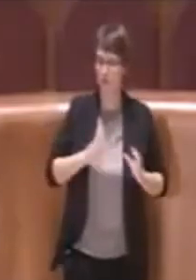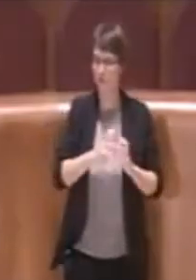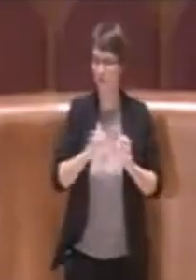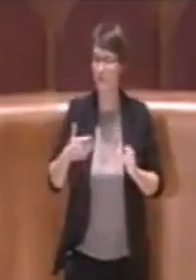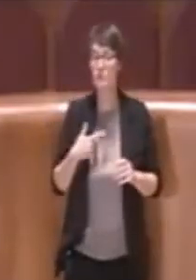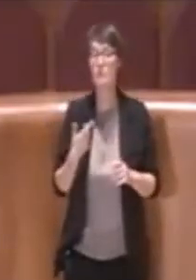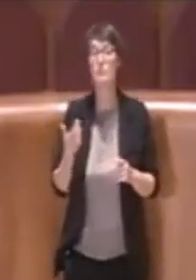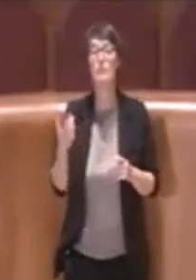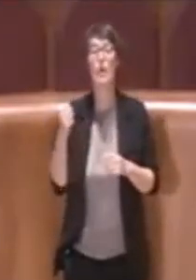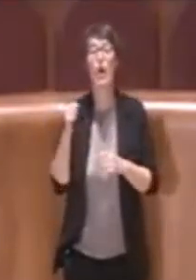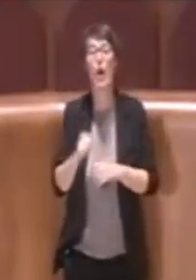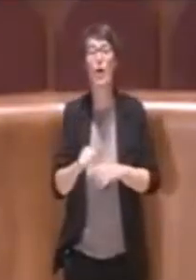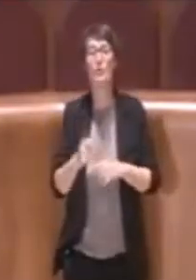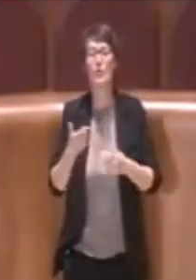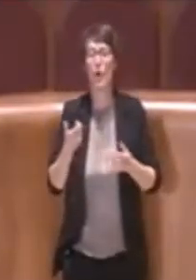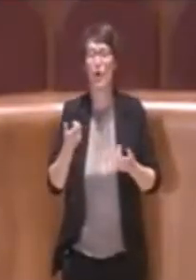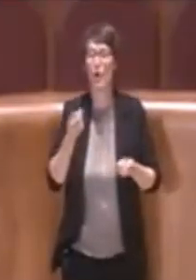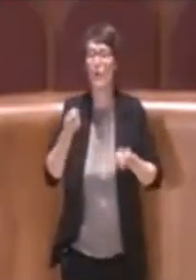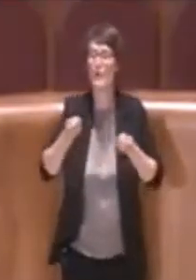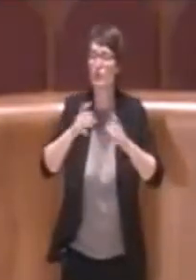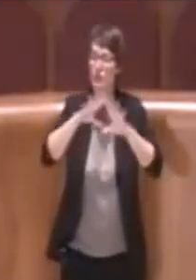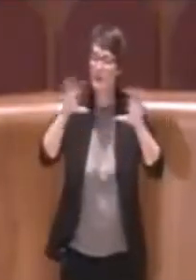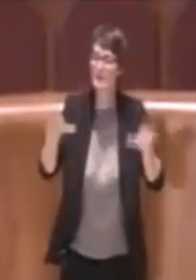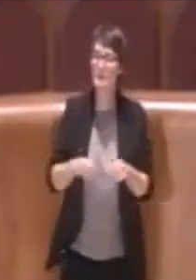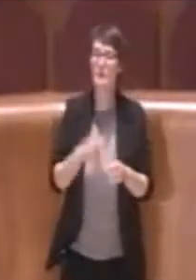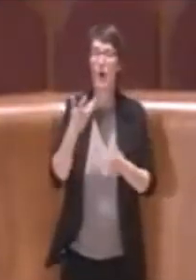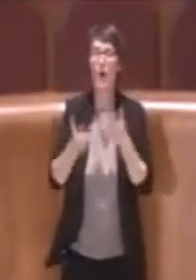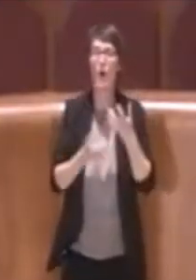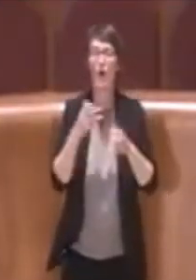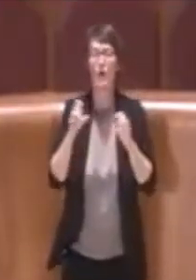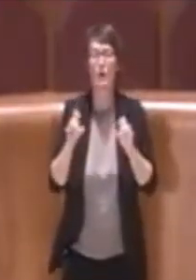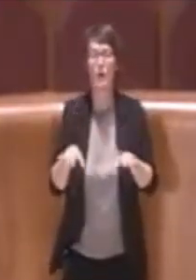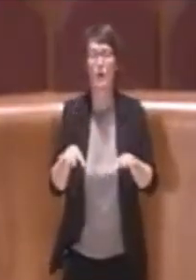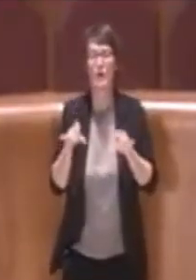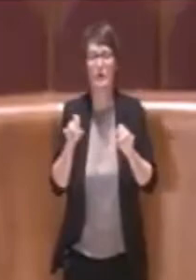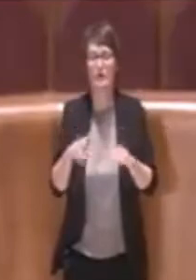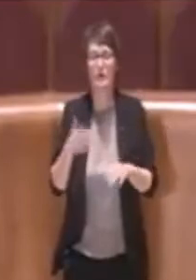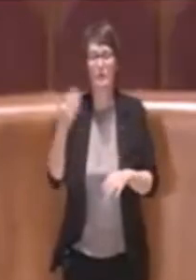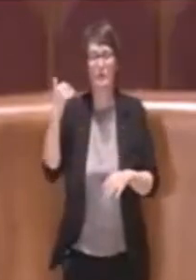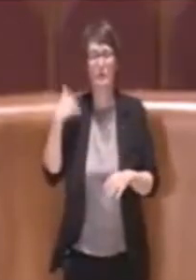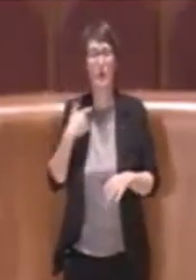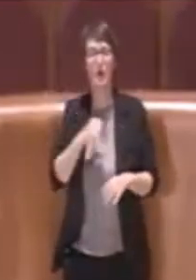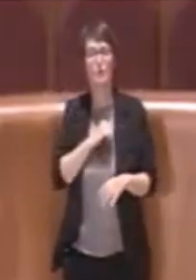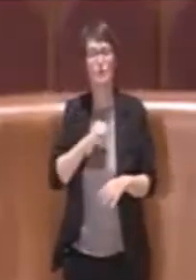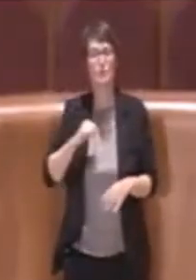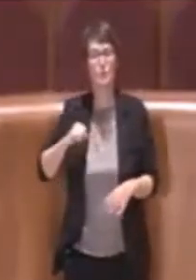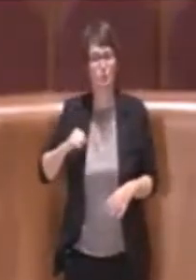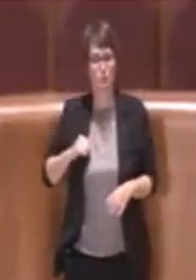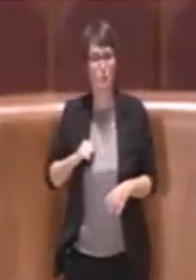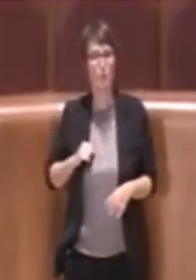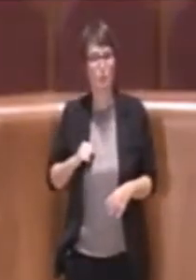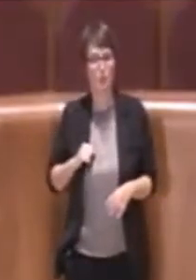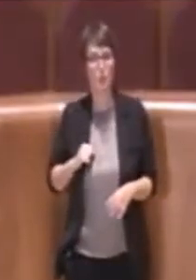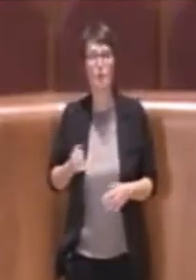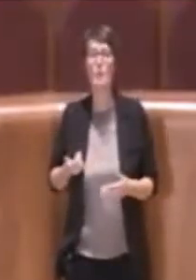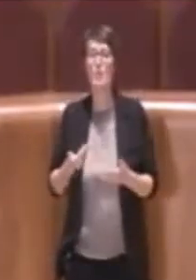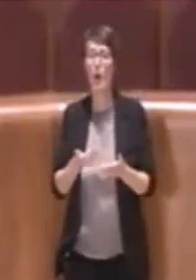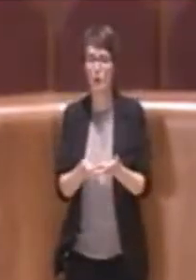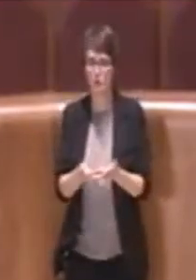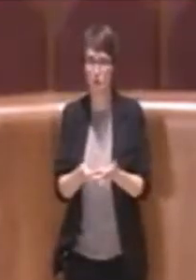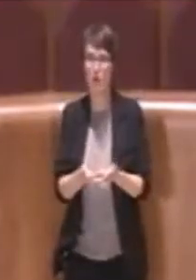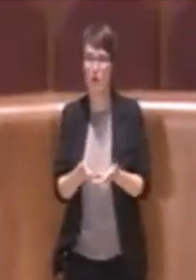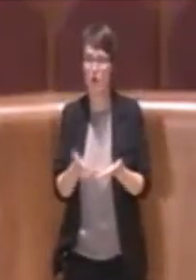ricordo che è passata una mozione a giugno, a mia prima firma contro i roghi tossici che ha chiesto proprio un tavolo